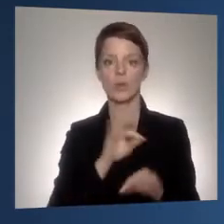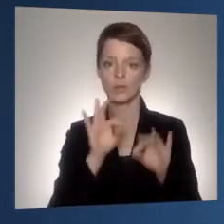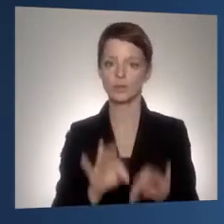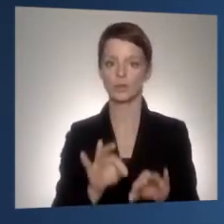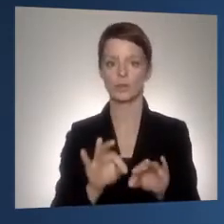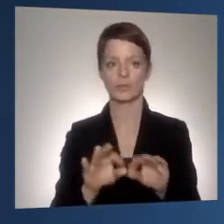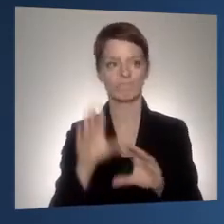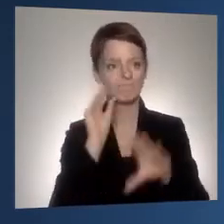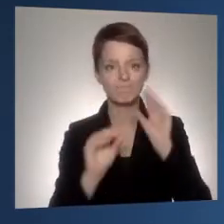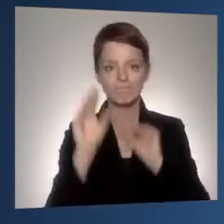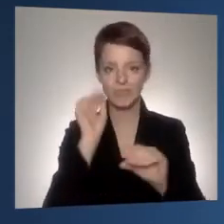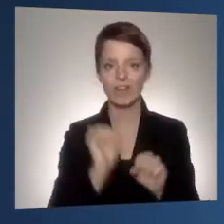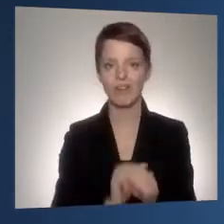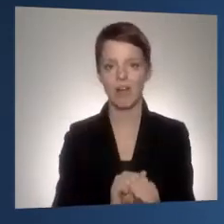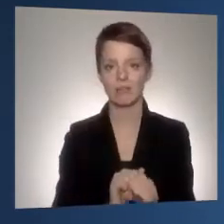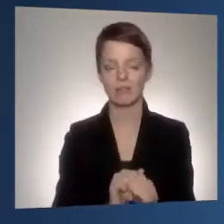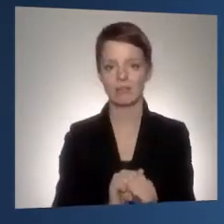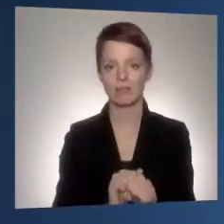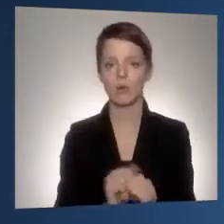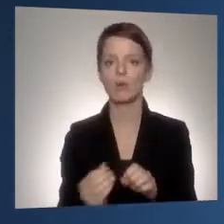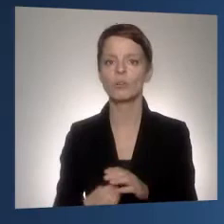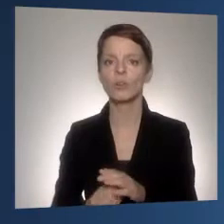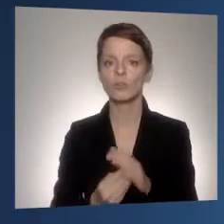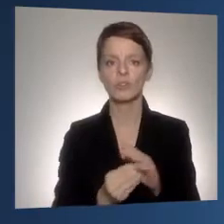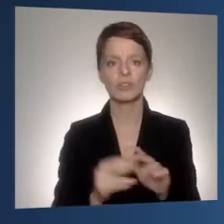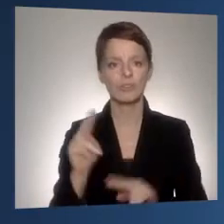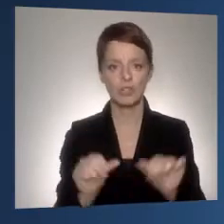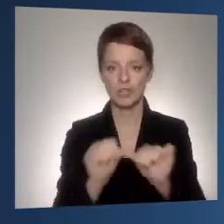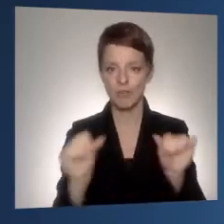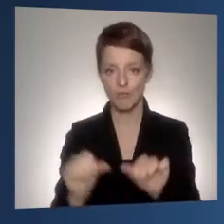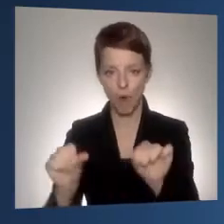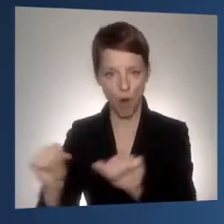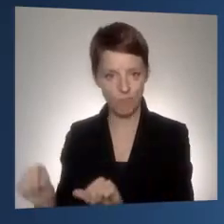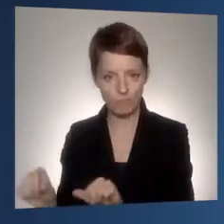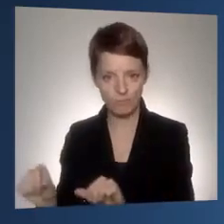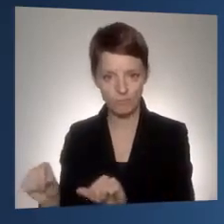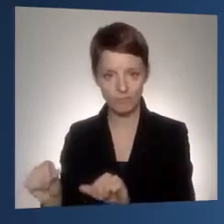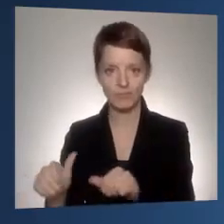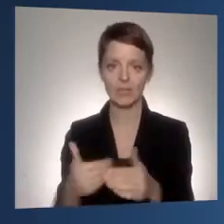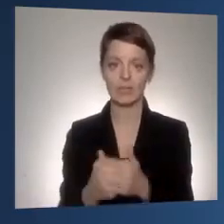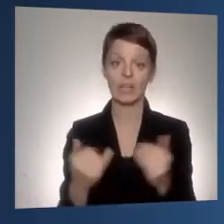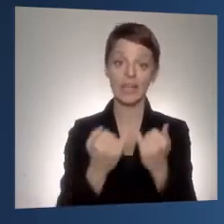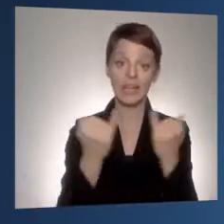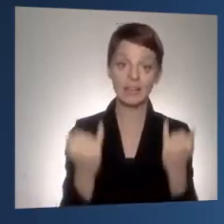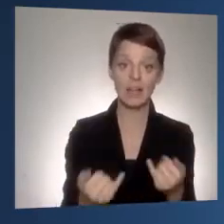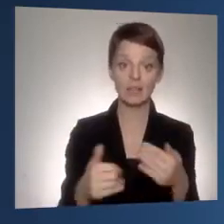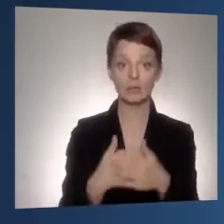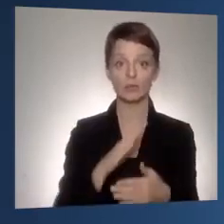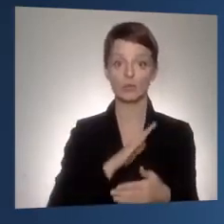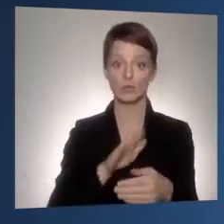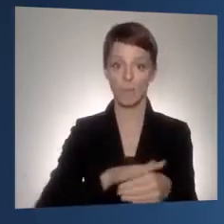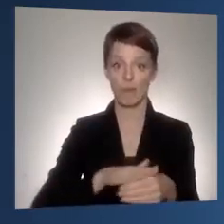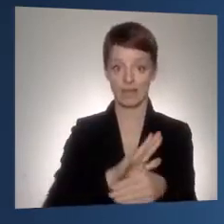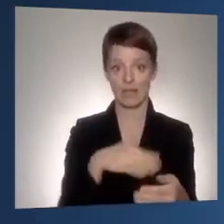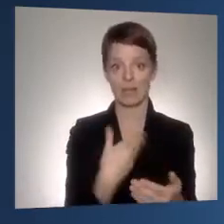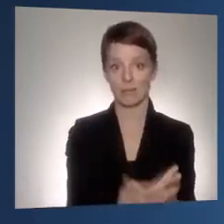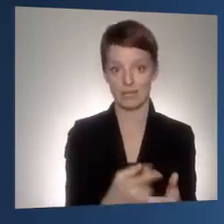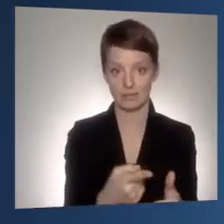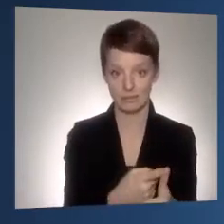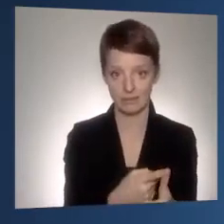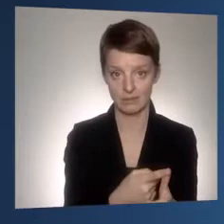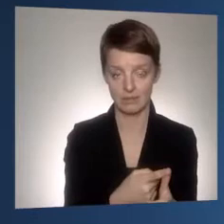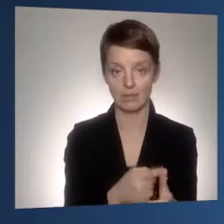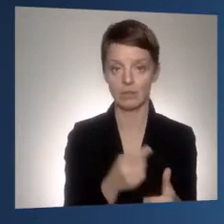Das machen Sie auf unterschiedliche Weise. Sowohl, dass Sie Internats und Schulplätze anbieten, um dann direkt zu